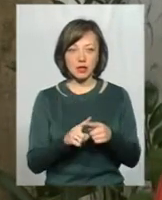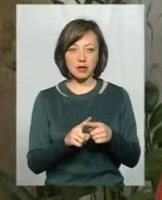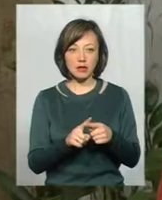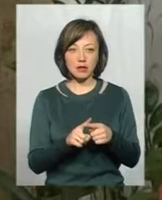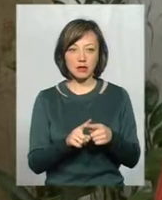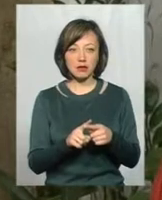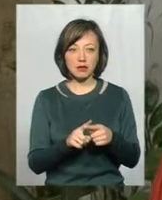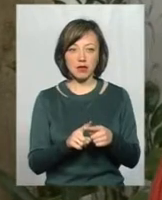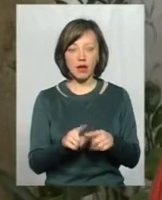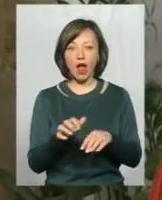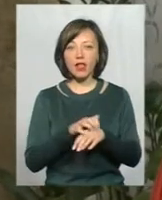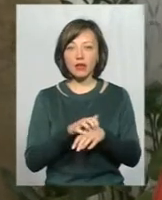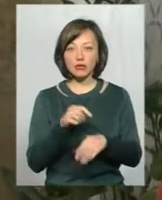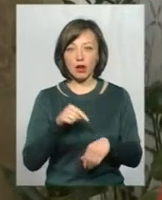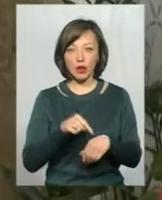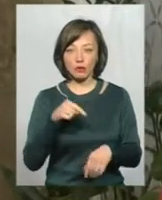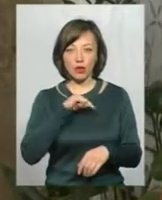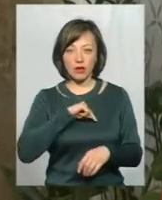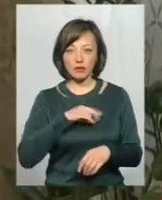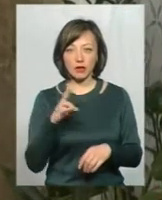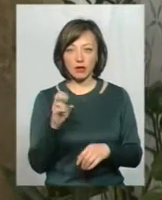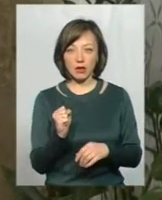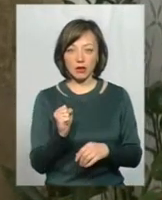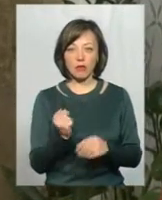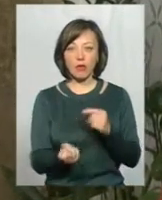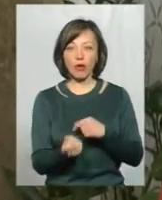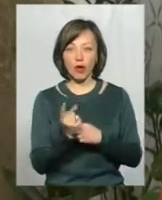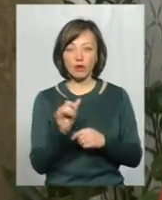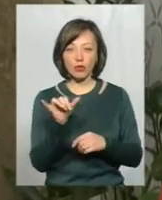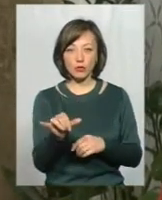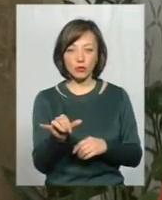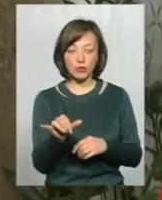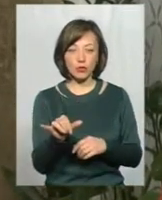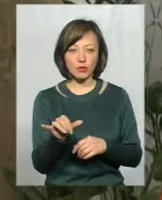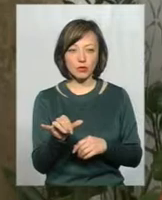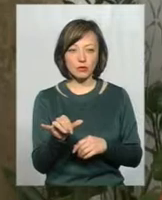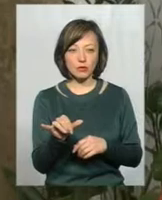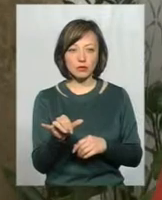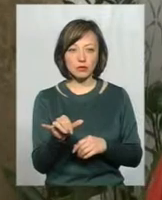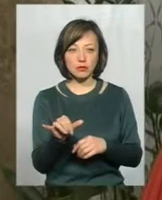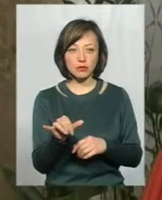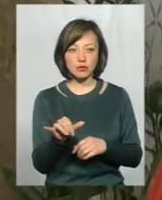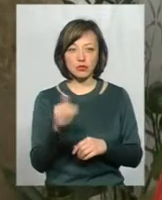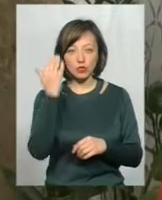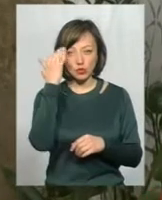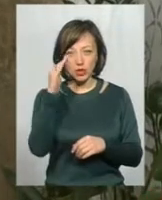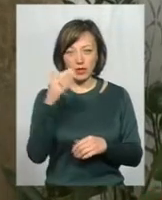алергічною реакцією організму на появу у ньому речовини.